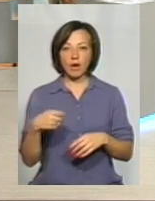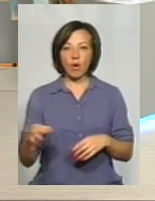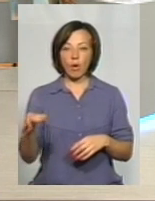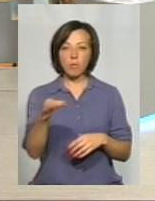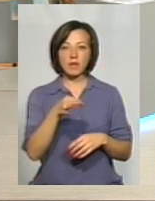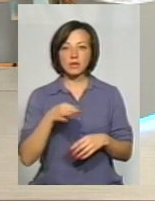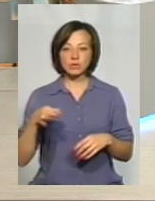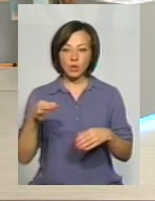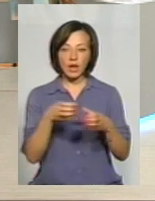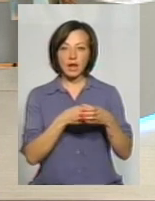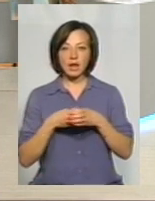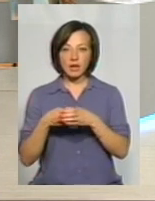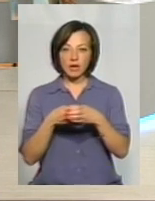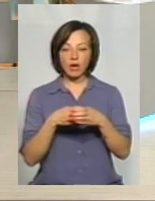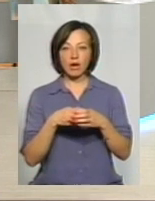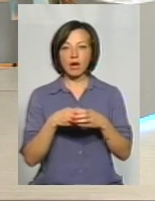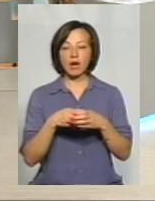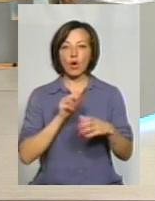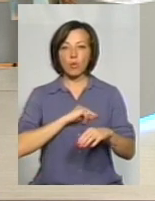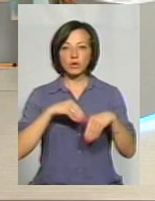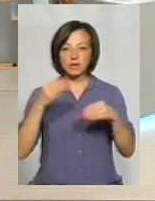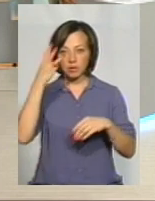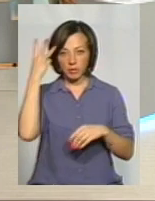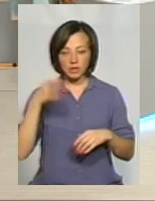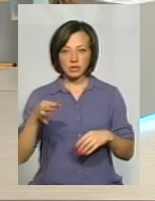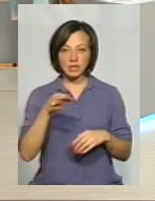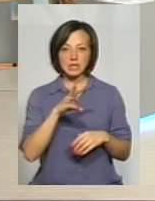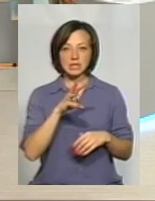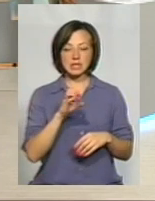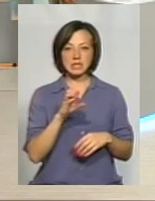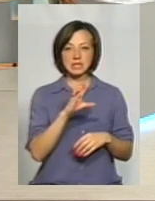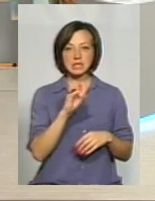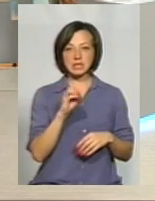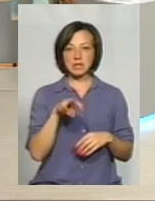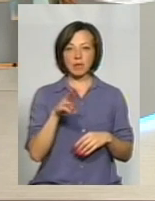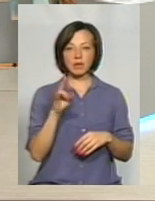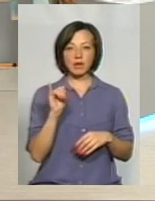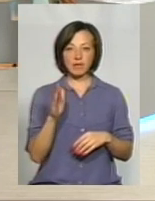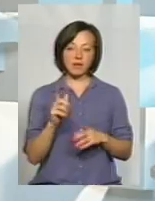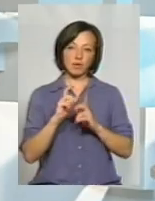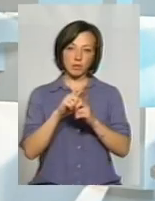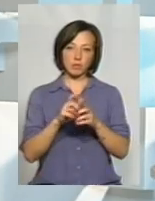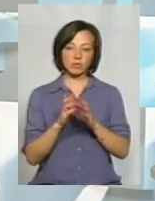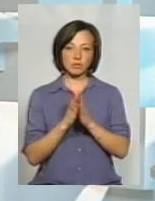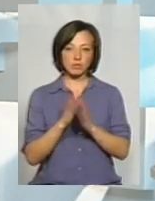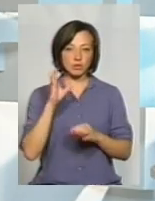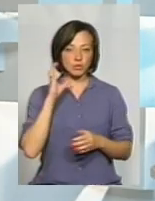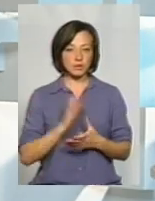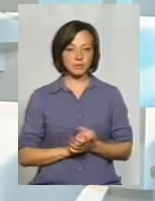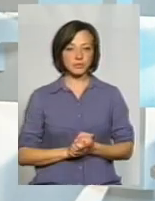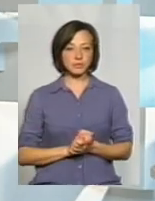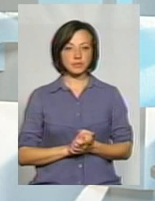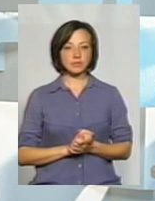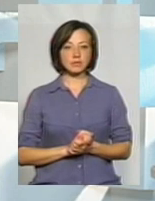орендодавців і роботодавців Хмельниччини Ростислава Семківа. Попрошу послухати і відповісти на них обидва. Прошу.